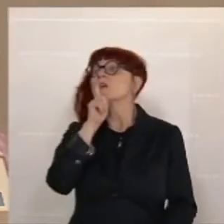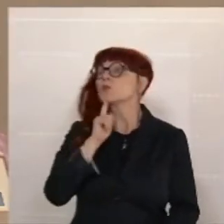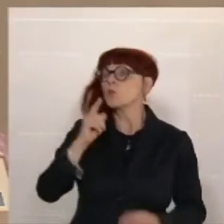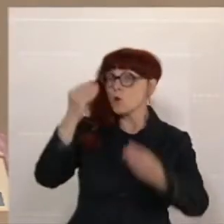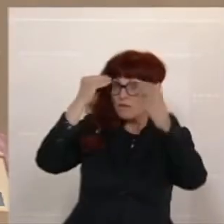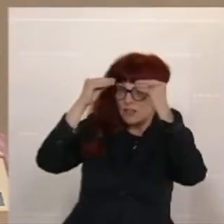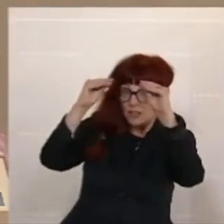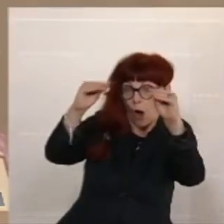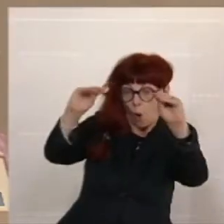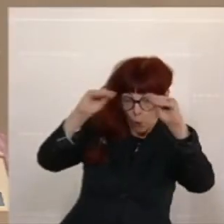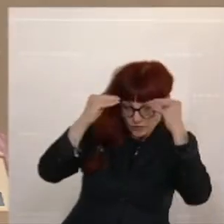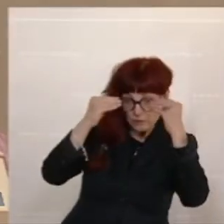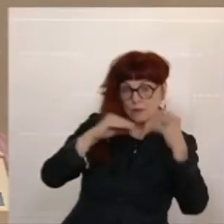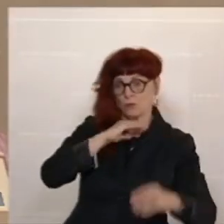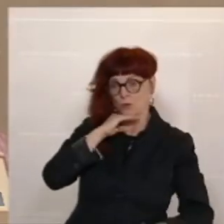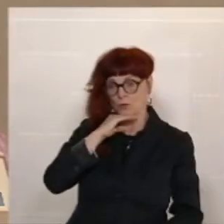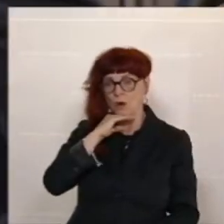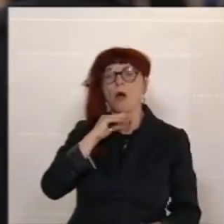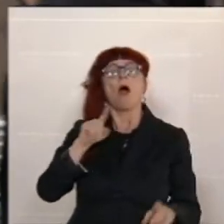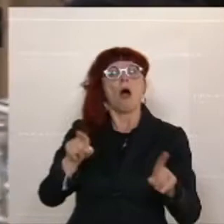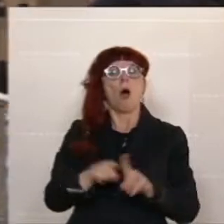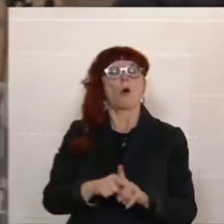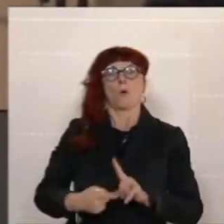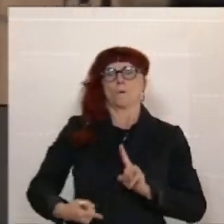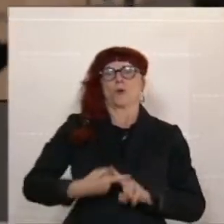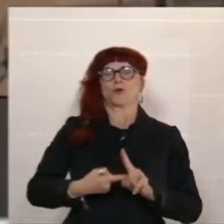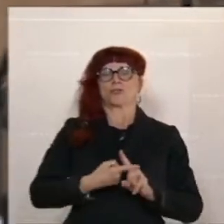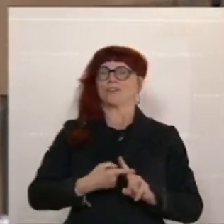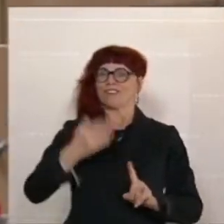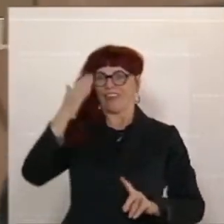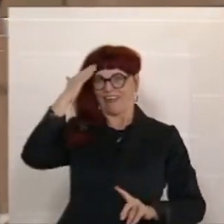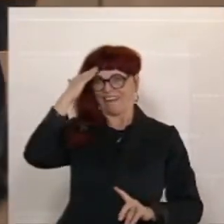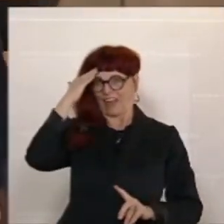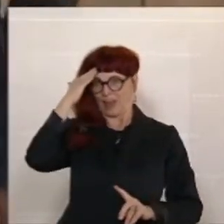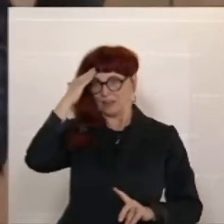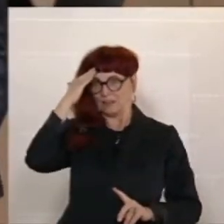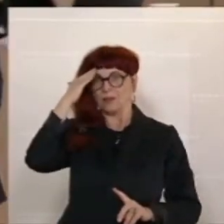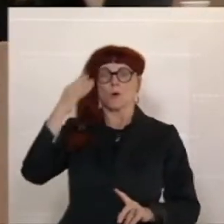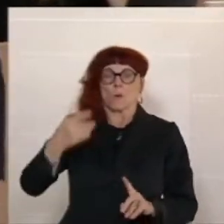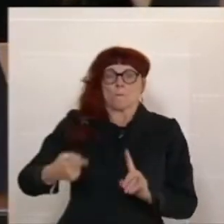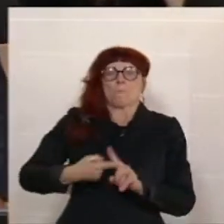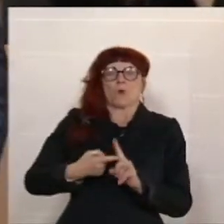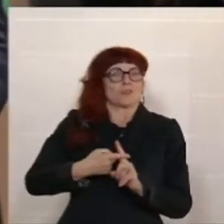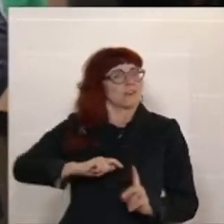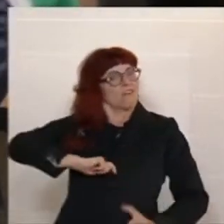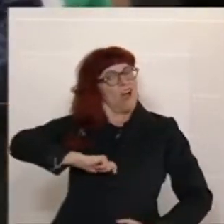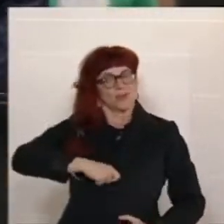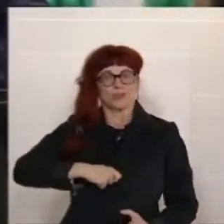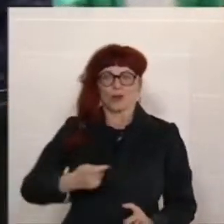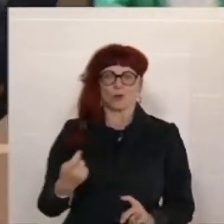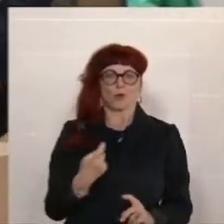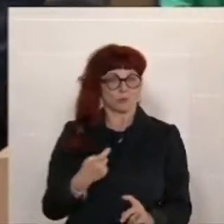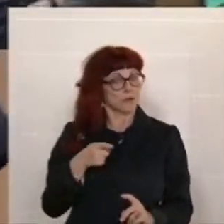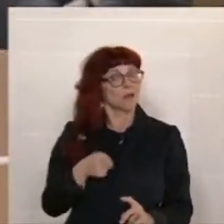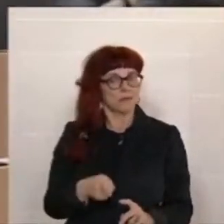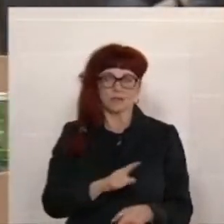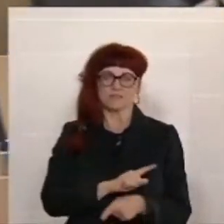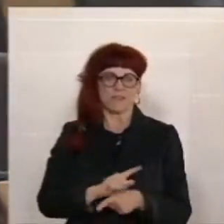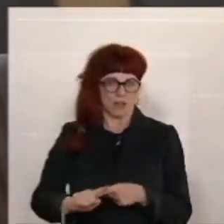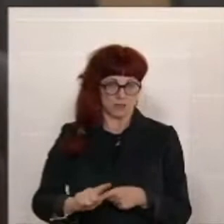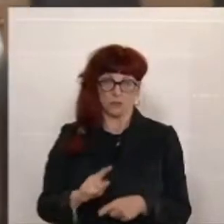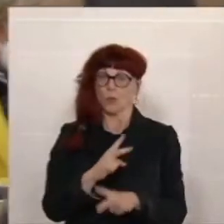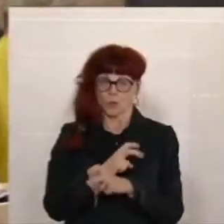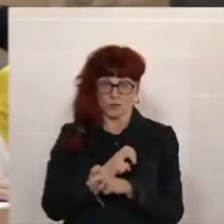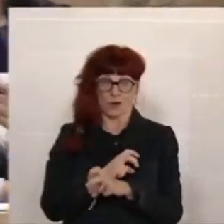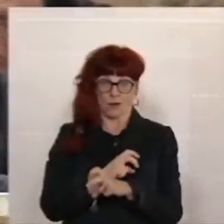Optimismus. Und genau das fehlt in Österreich gerade so sehr. Und genau das brauchen die Menschen in Österreich in dieser